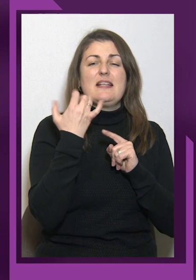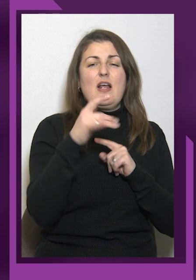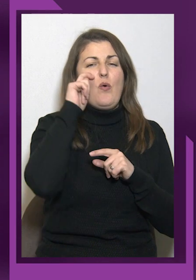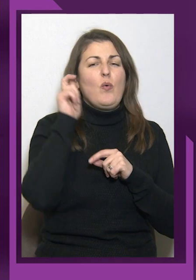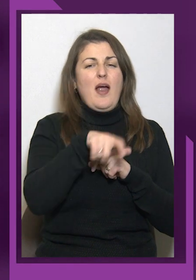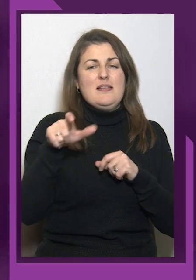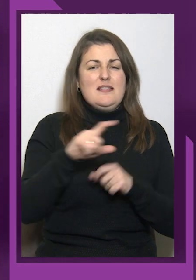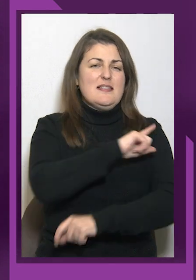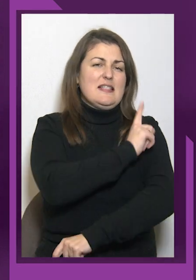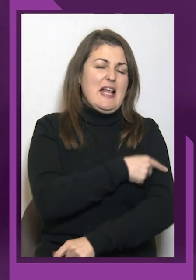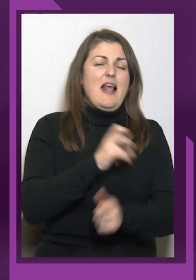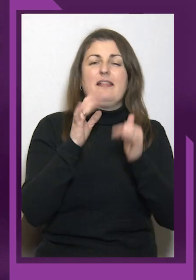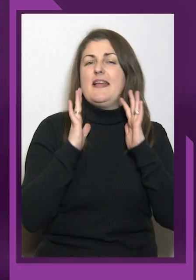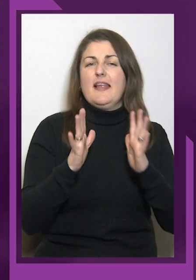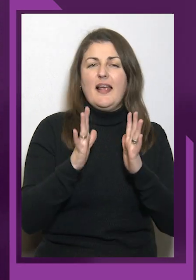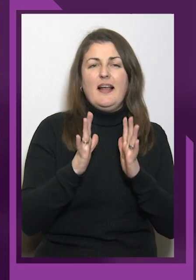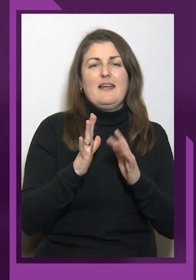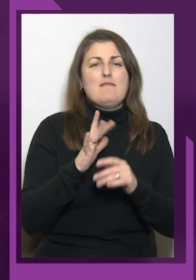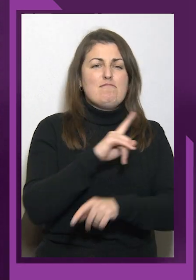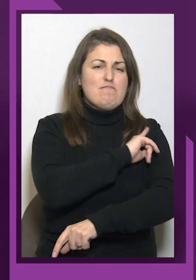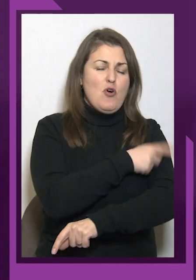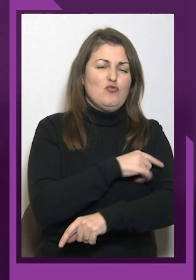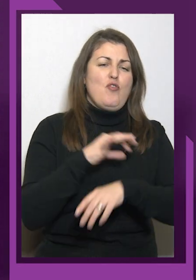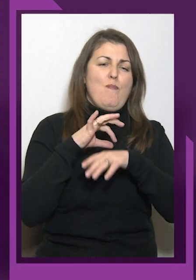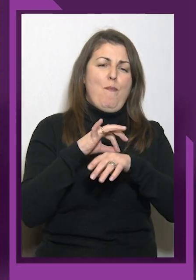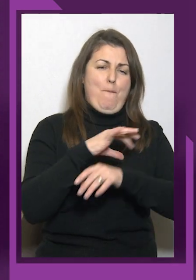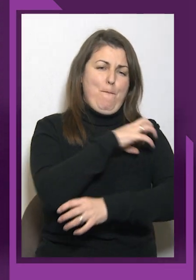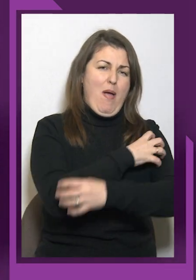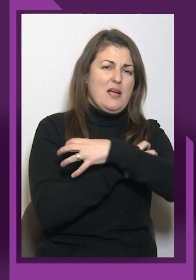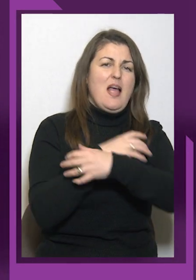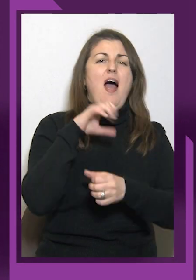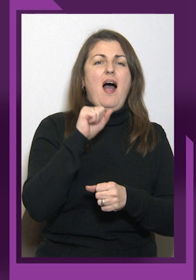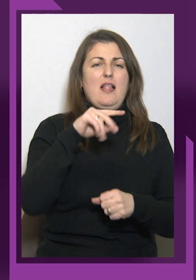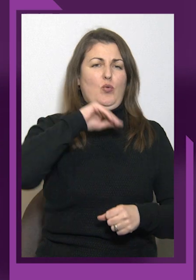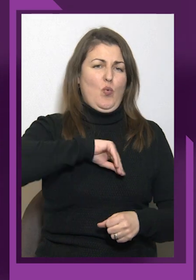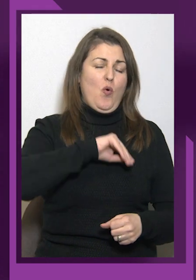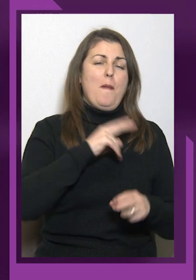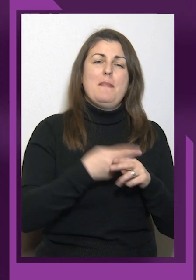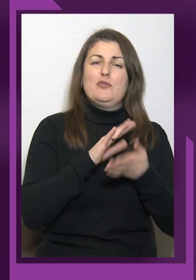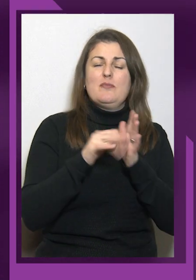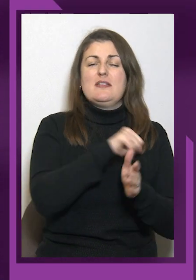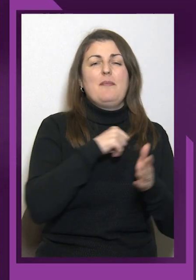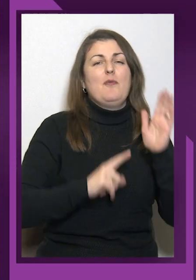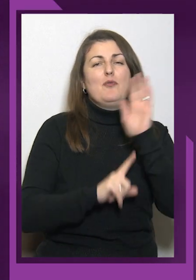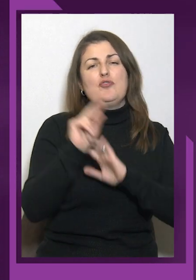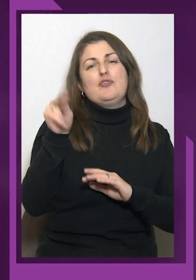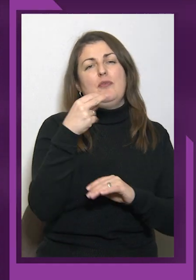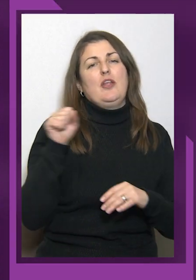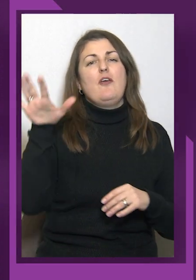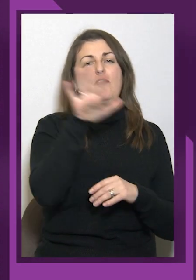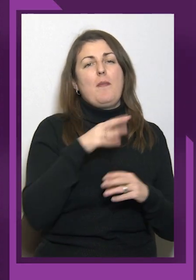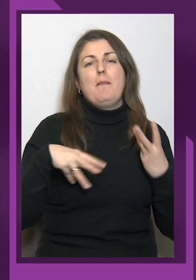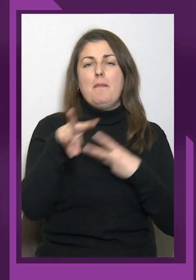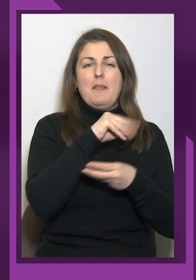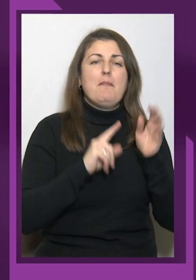'язами, але й духом. Безумовно, із самого початку Чемпіонату Європи ми почали перемагати, брати медалі.